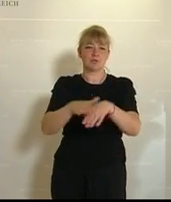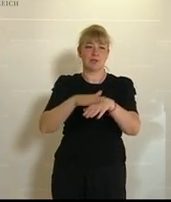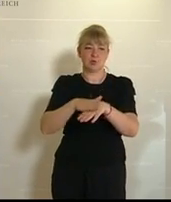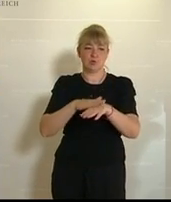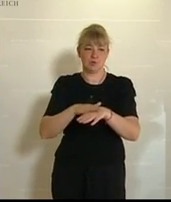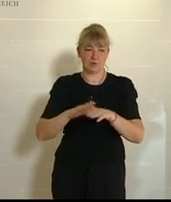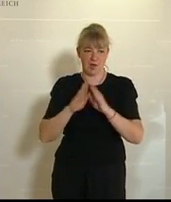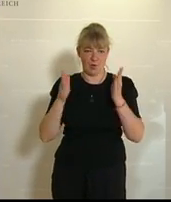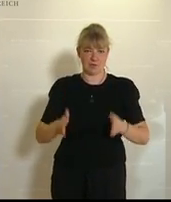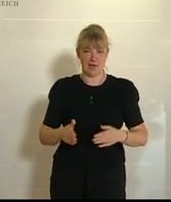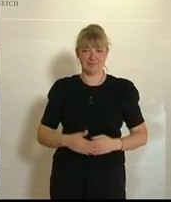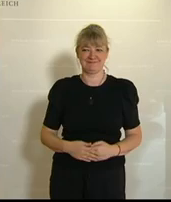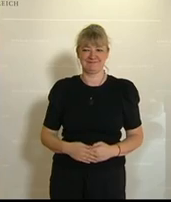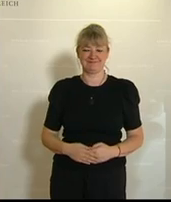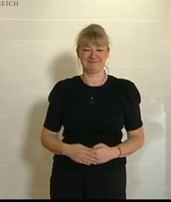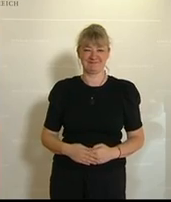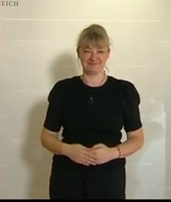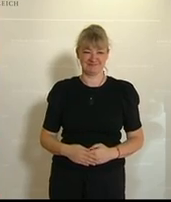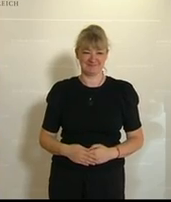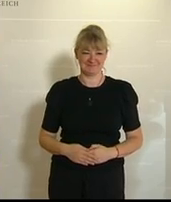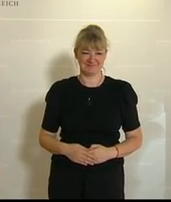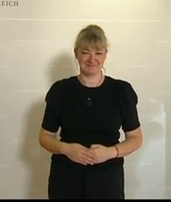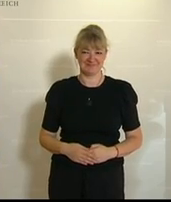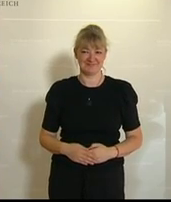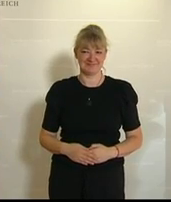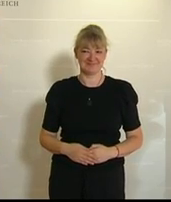Handelsschullehrer aus Defreken in Osttirol.